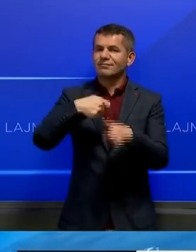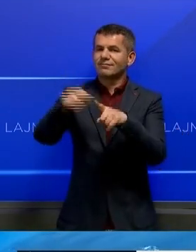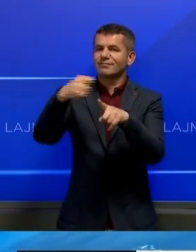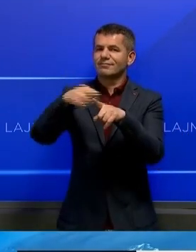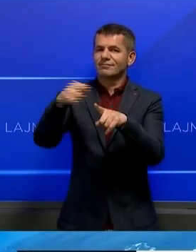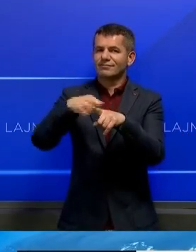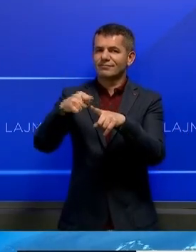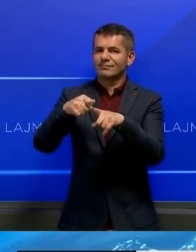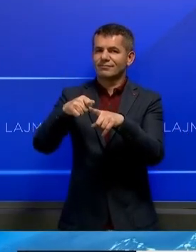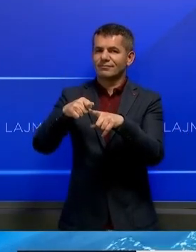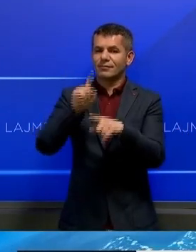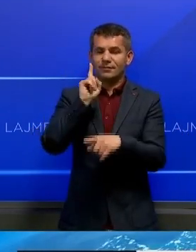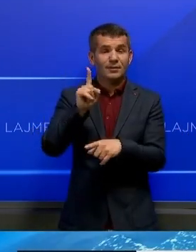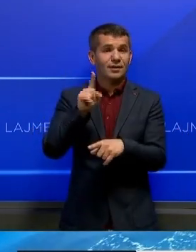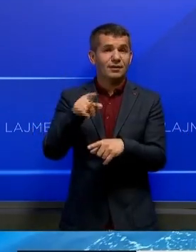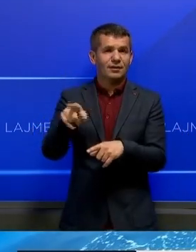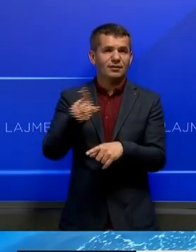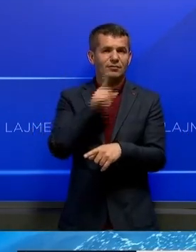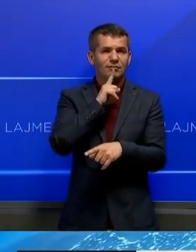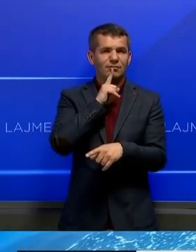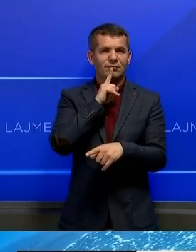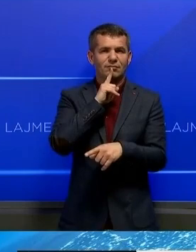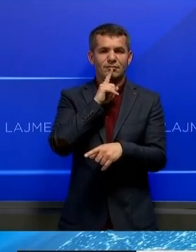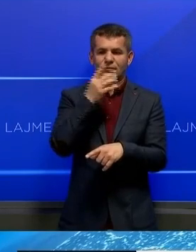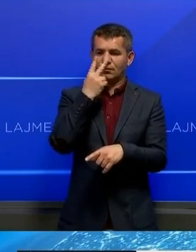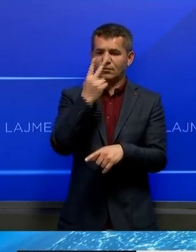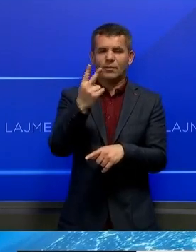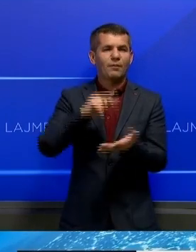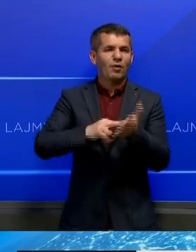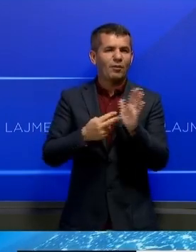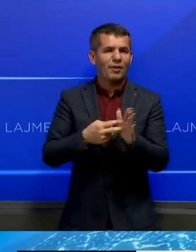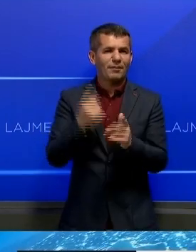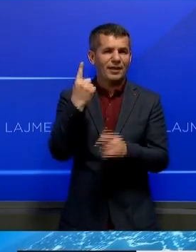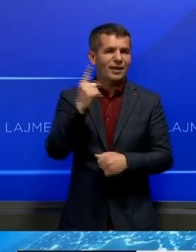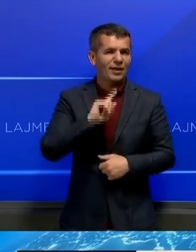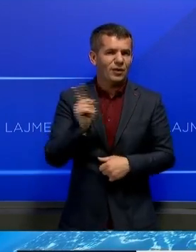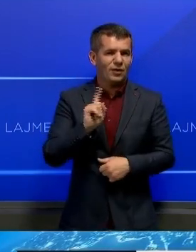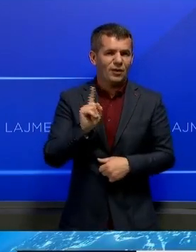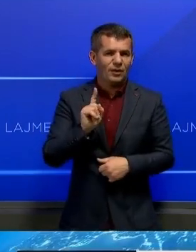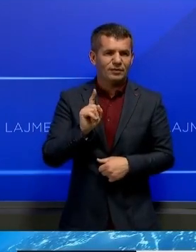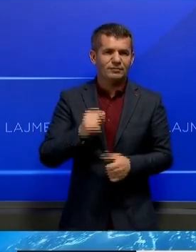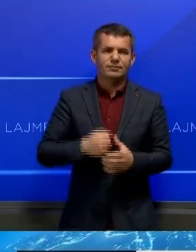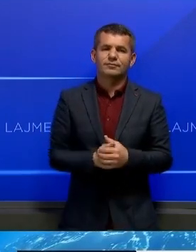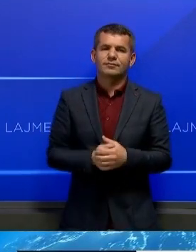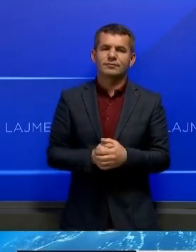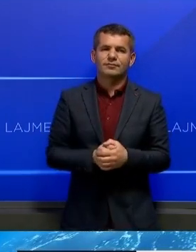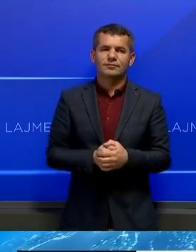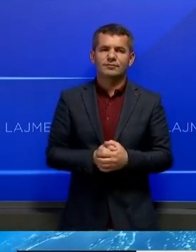Janjevës, por trashigimia nuk doli të jetë problemi kërësori Janjevazve.